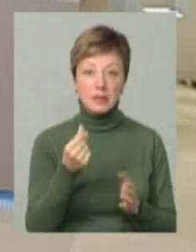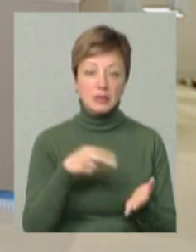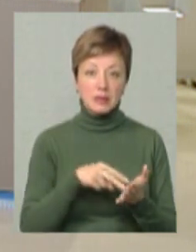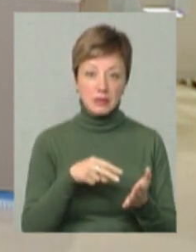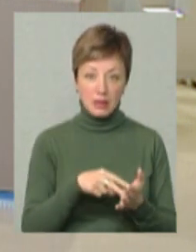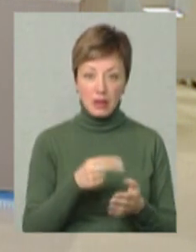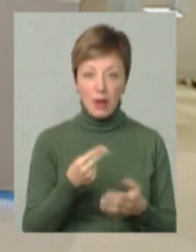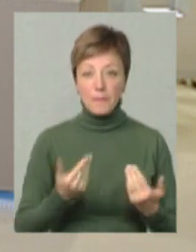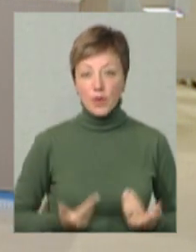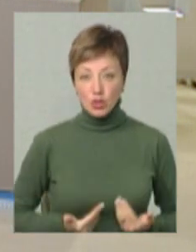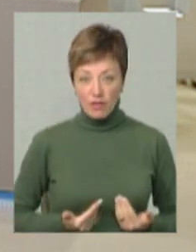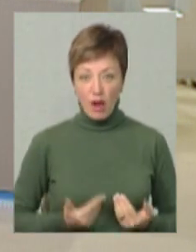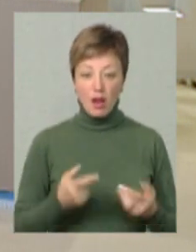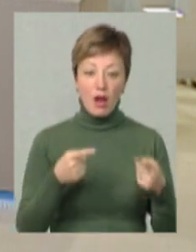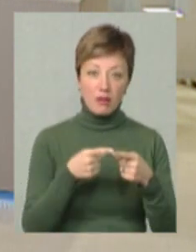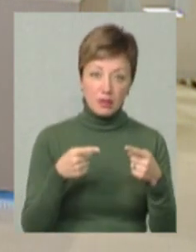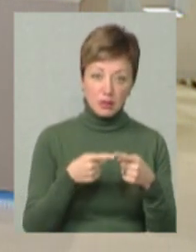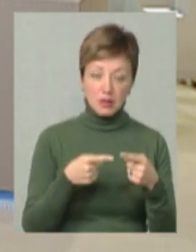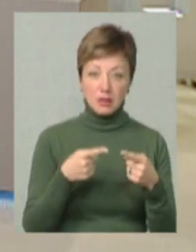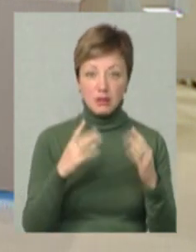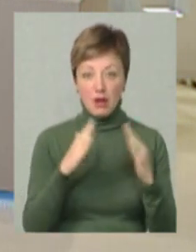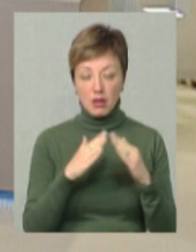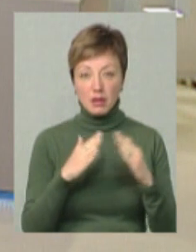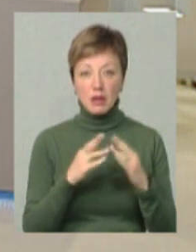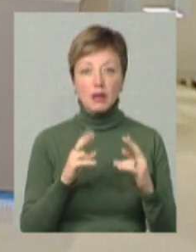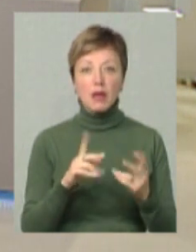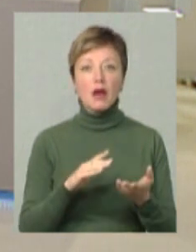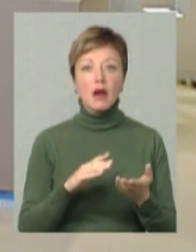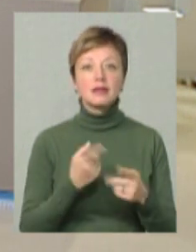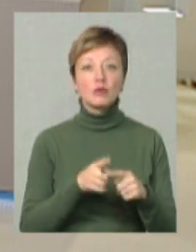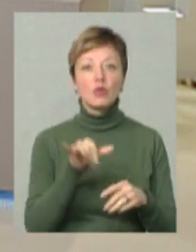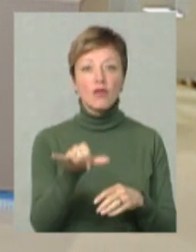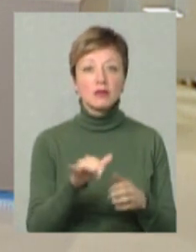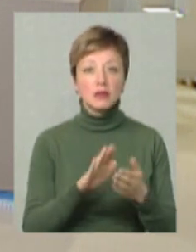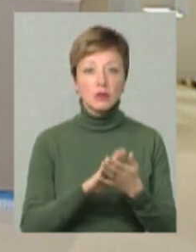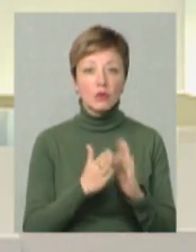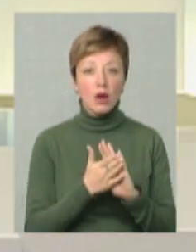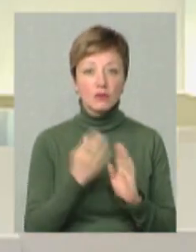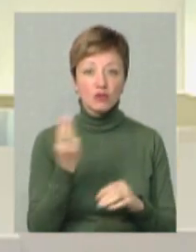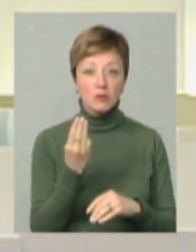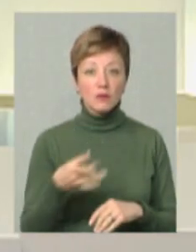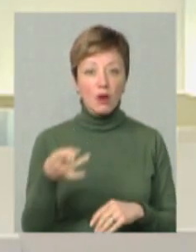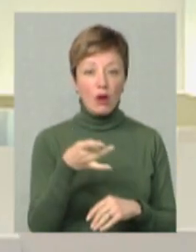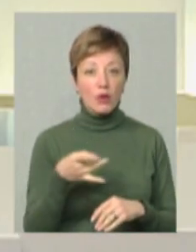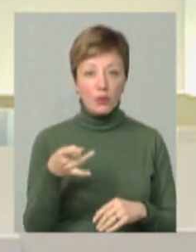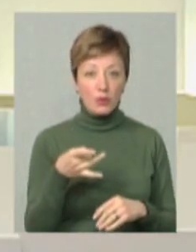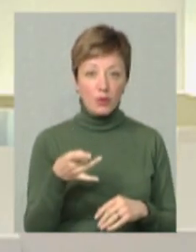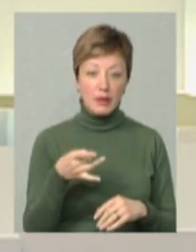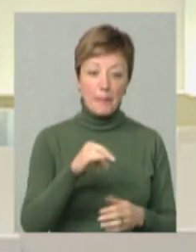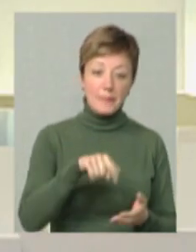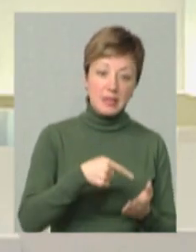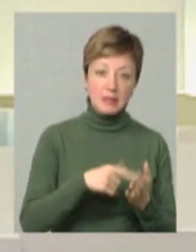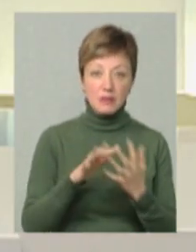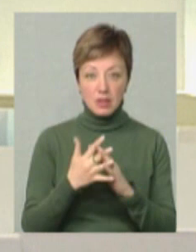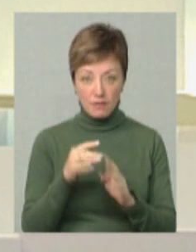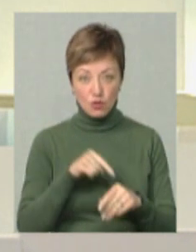на проживання, на оренду помешкань. І як із цим у Шепетівському районі і, знову ж таки, в містах і